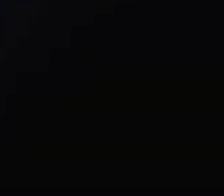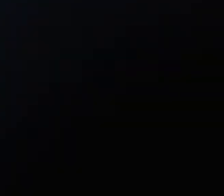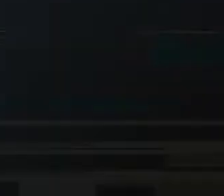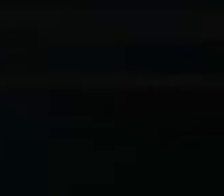kasih telah menonton!